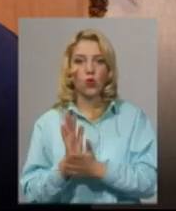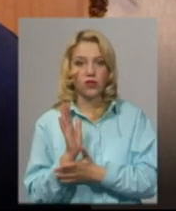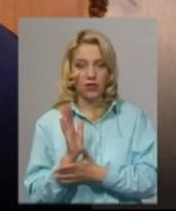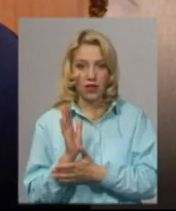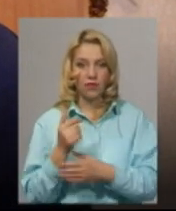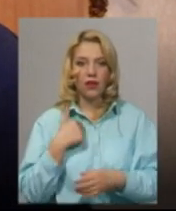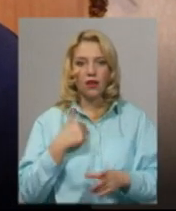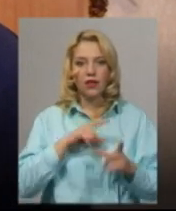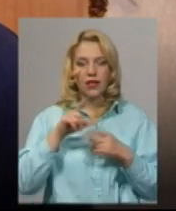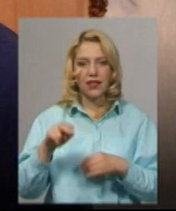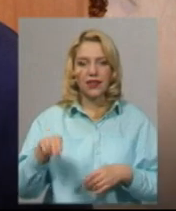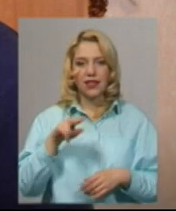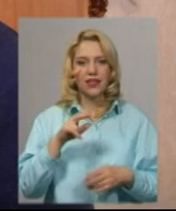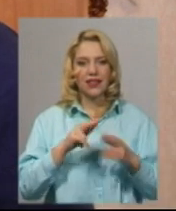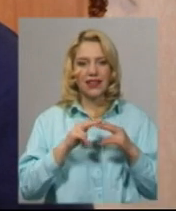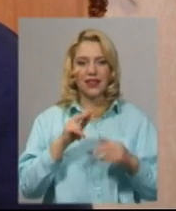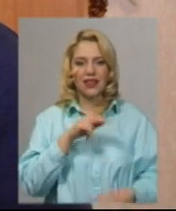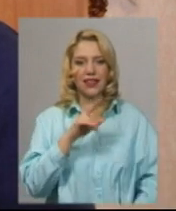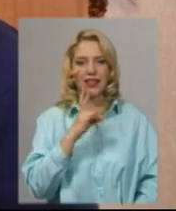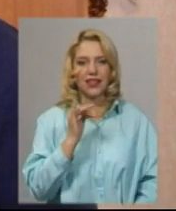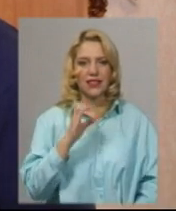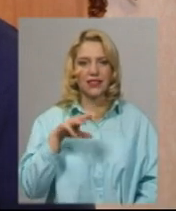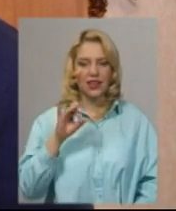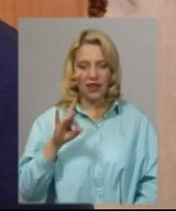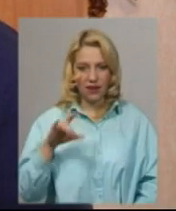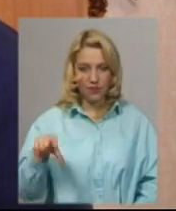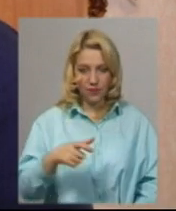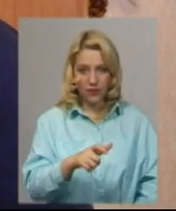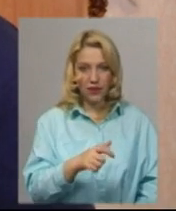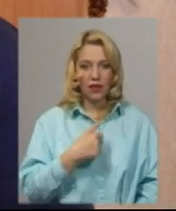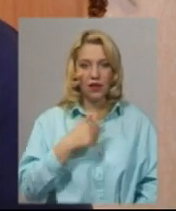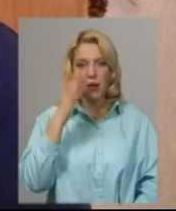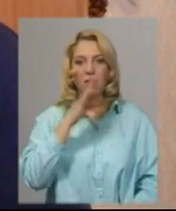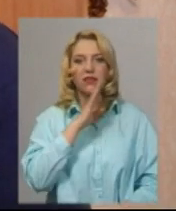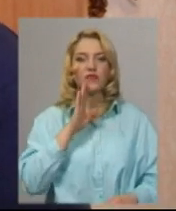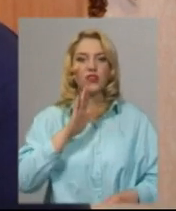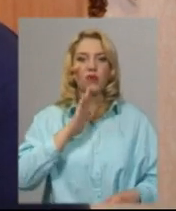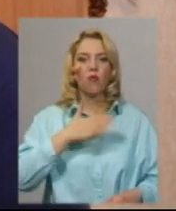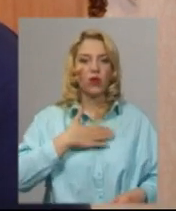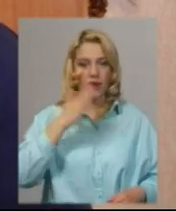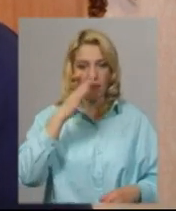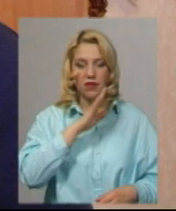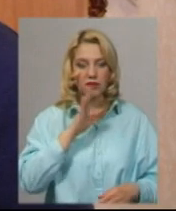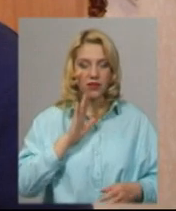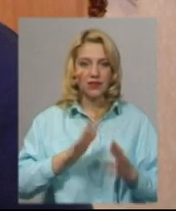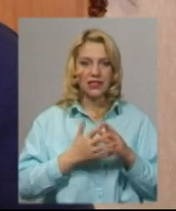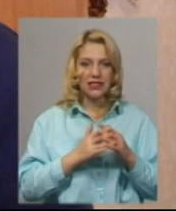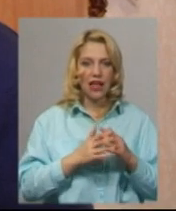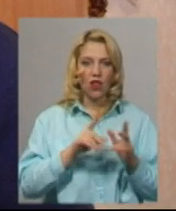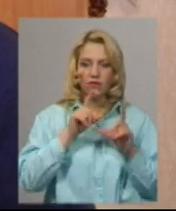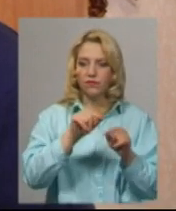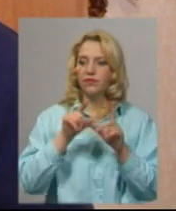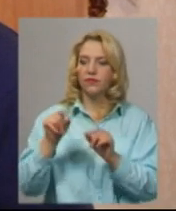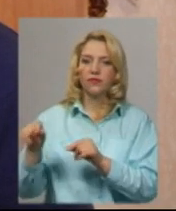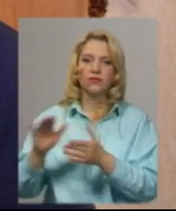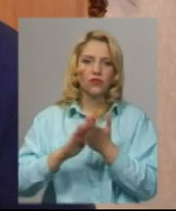Дністрації, мене батьківщина моїх батьків, і я їду по селах, і договорююся з людьми,